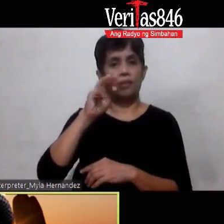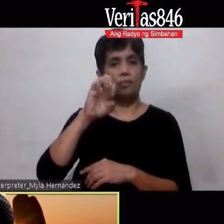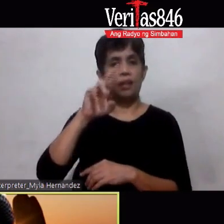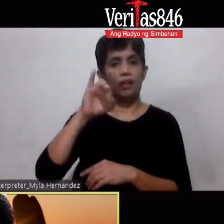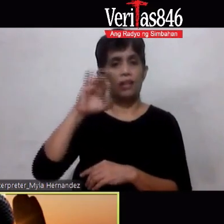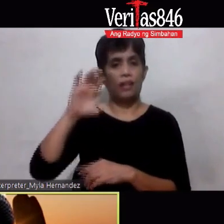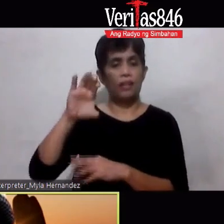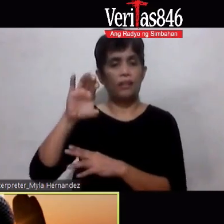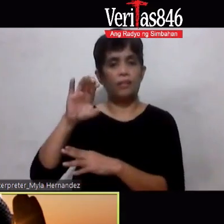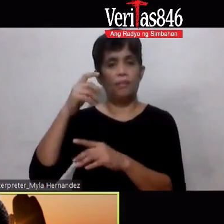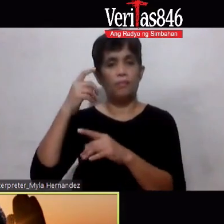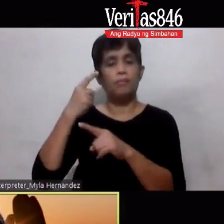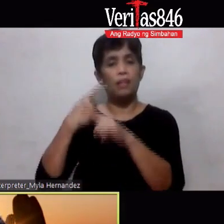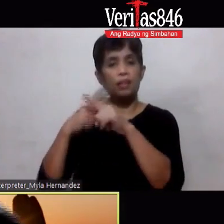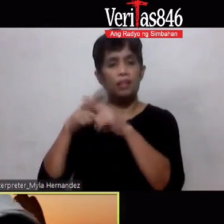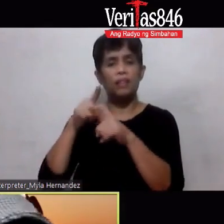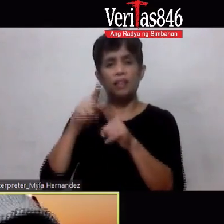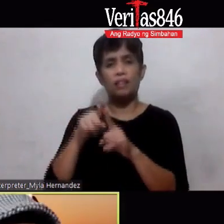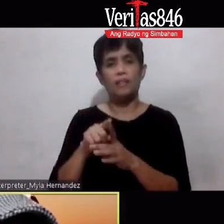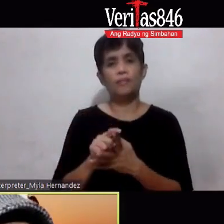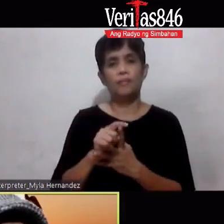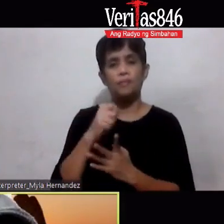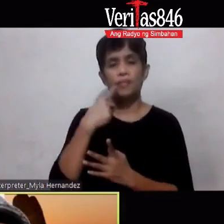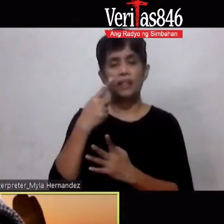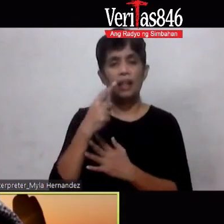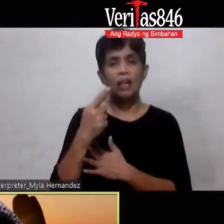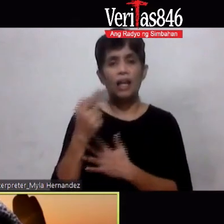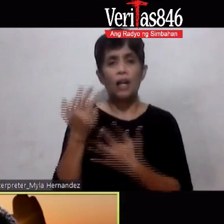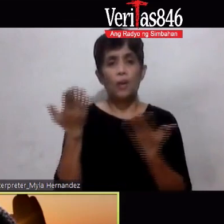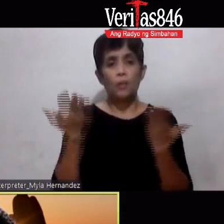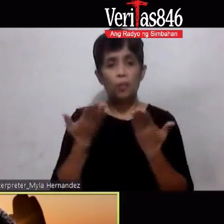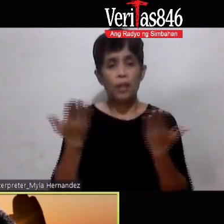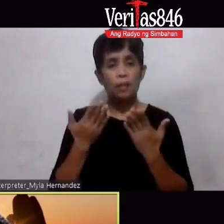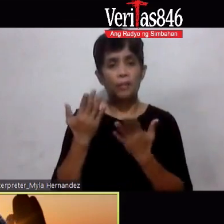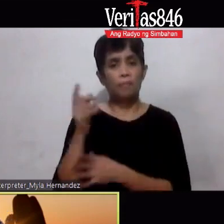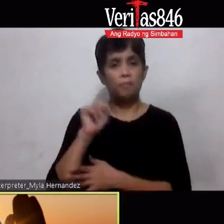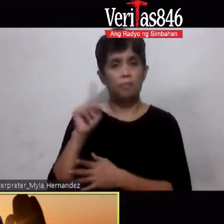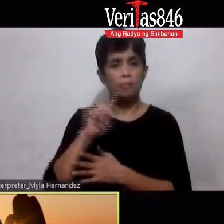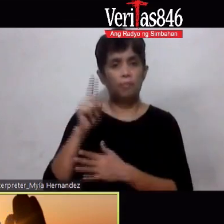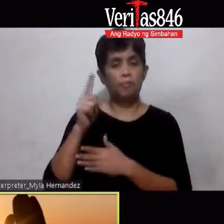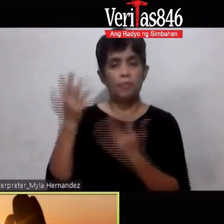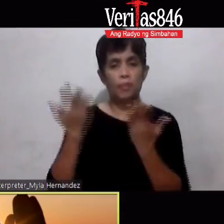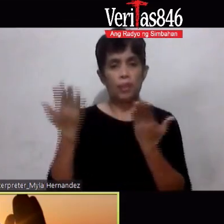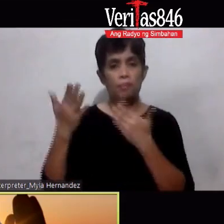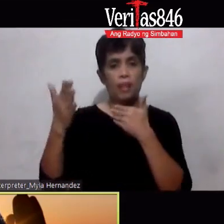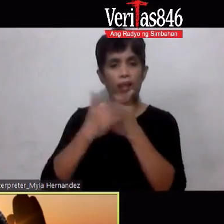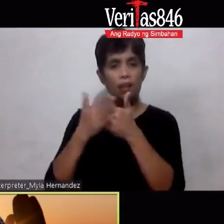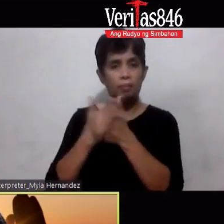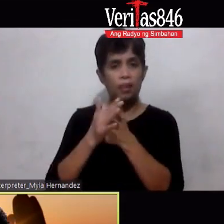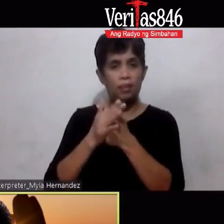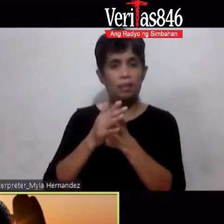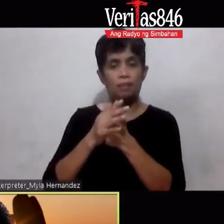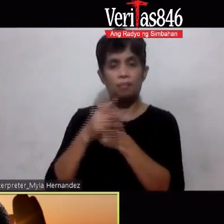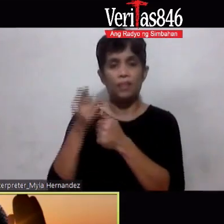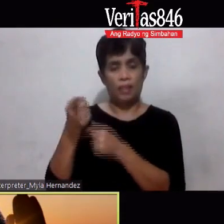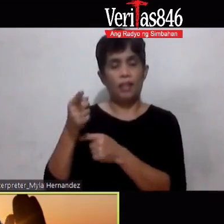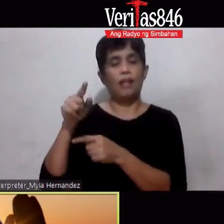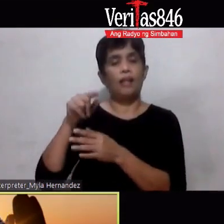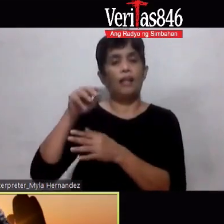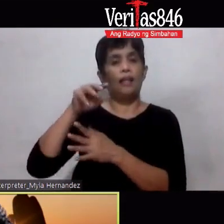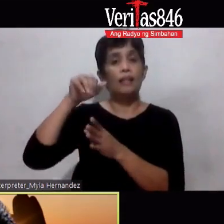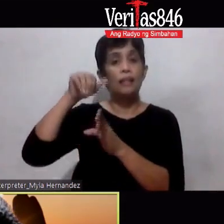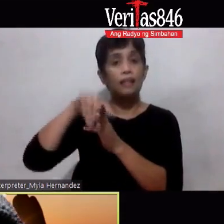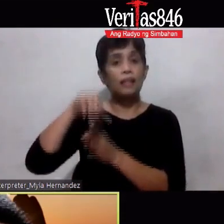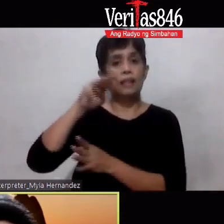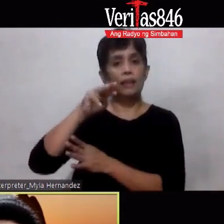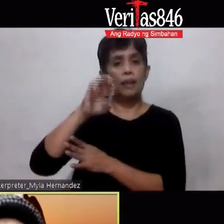para maka-avail ng mga produkto nasa Mercury Mercury po tayo no lahat po ng branches ng Mercury tanongin nyo lang po pero kung